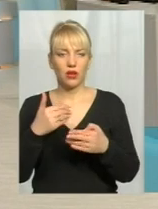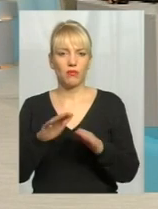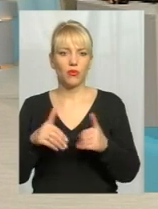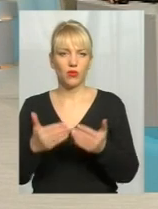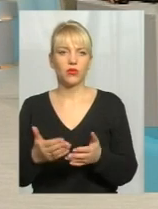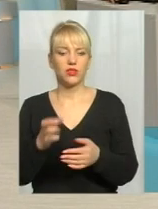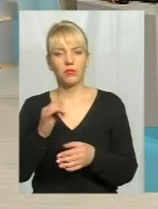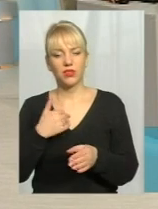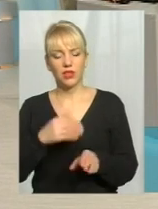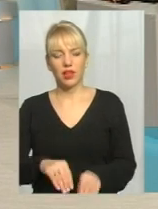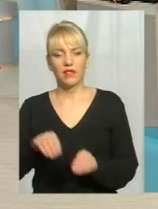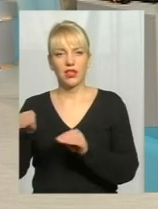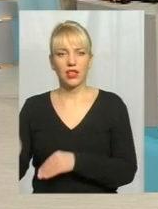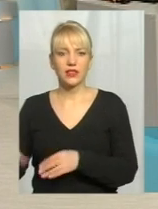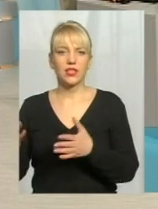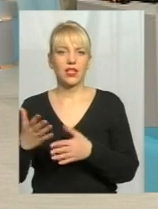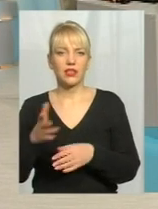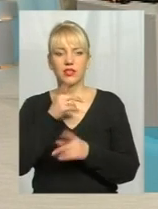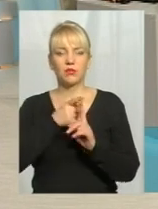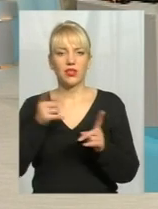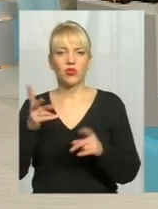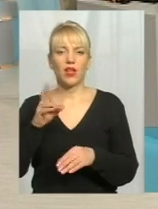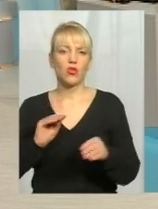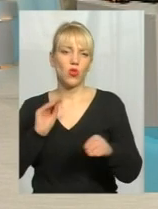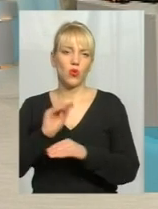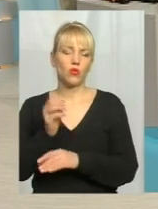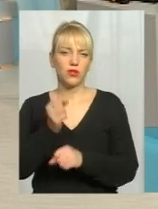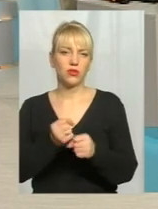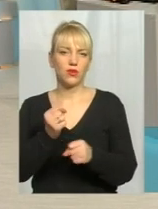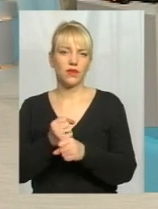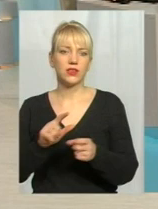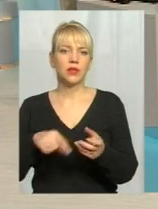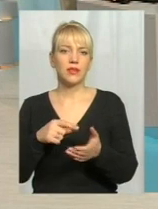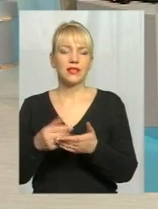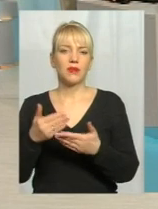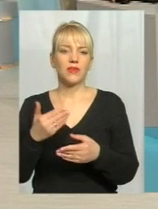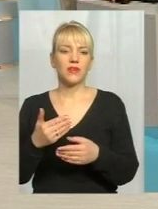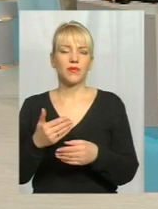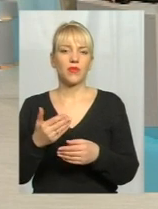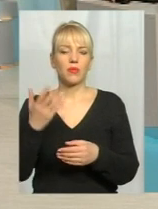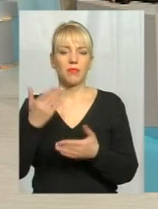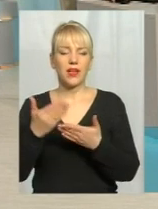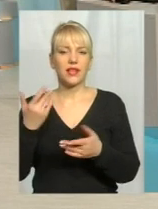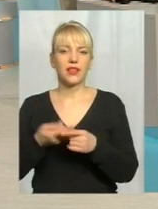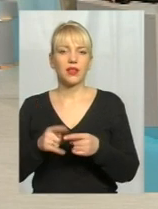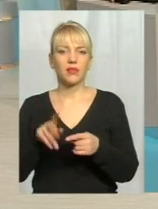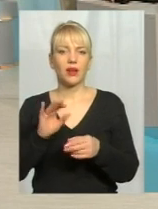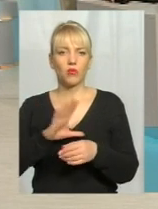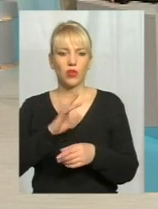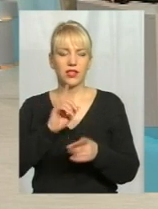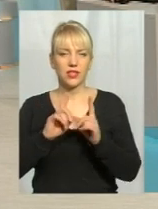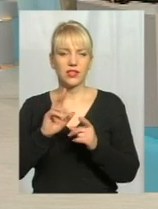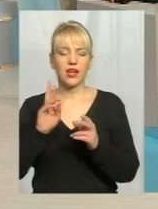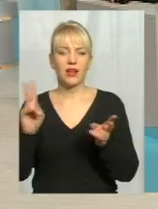хотіли б його відкласти на якийсь певний період і допрацювати. Місто, в свою чергу, перед тим, як була сесія, як мала прийматися нова програма,